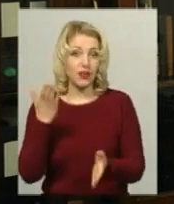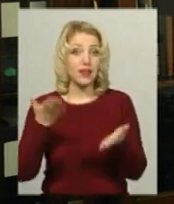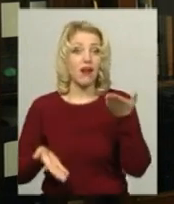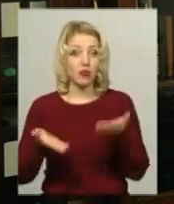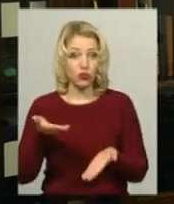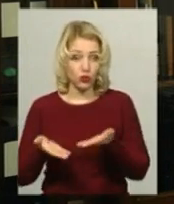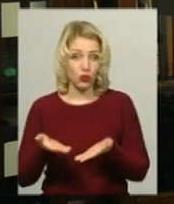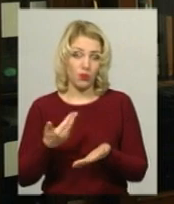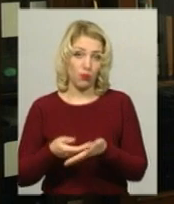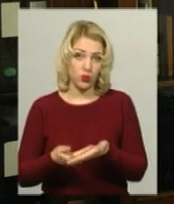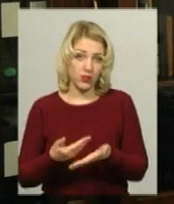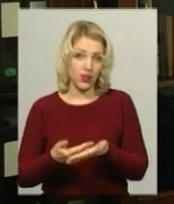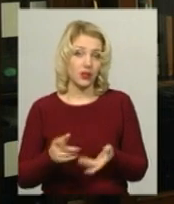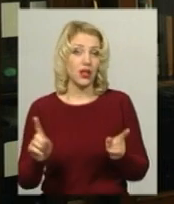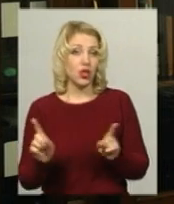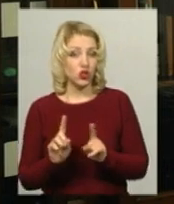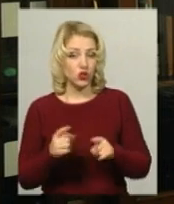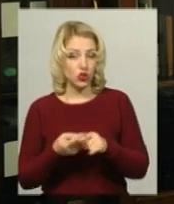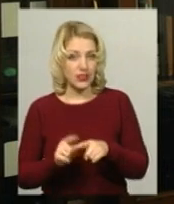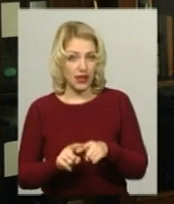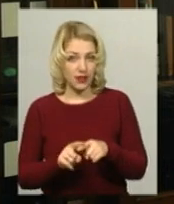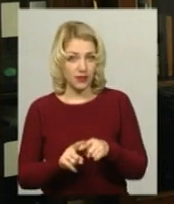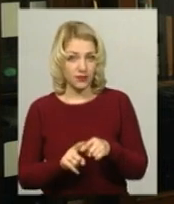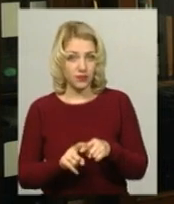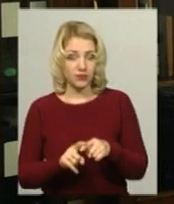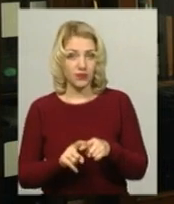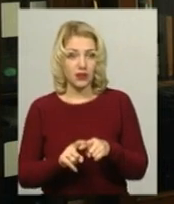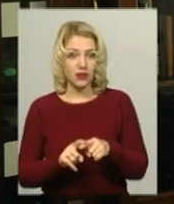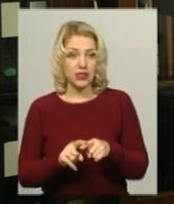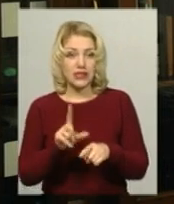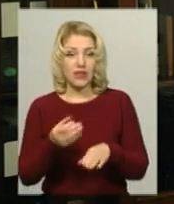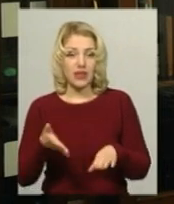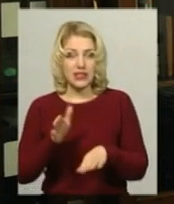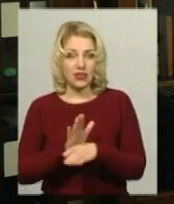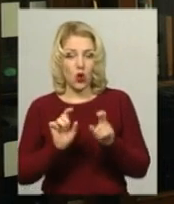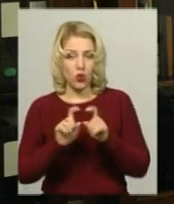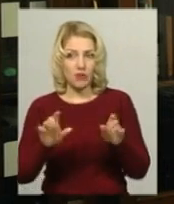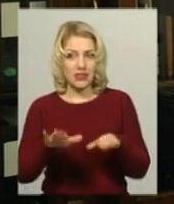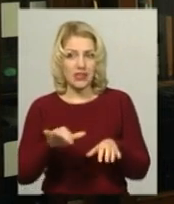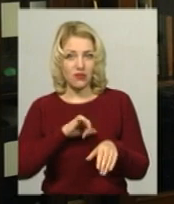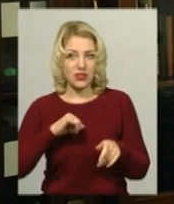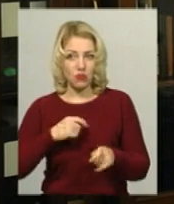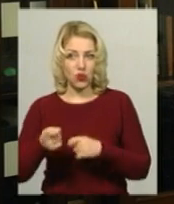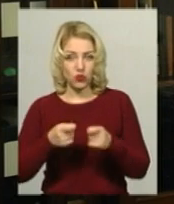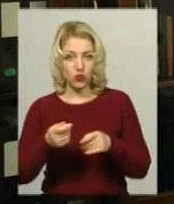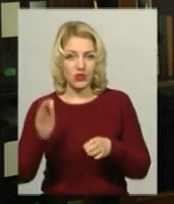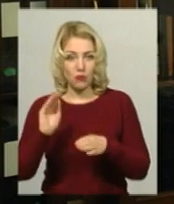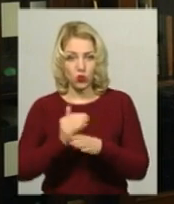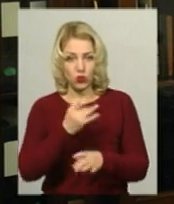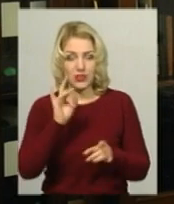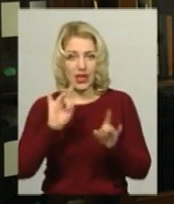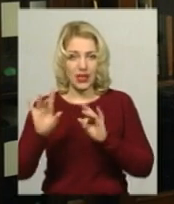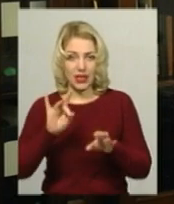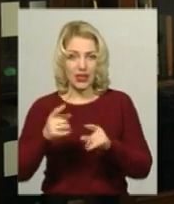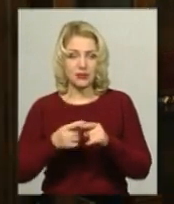пропустити, що це за вказівки органу місцевого самоврядування демонтується реклама, має бути на це